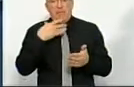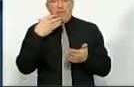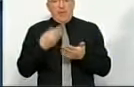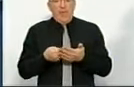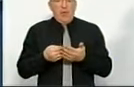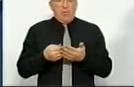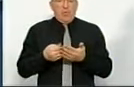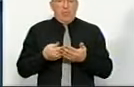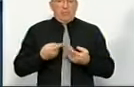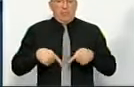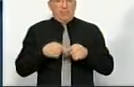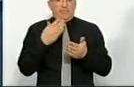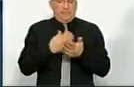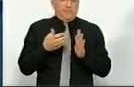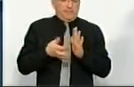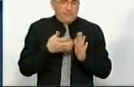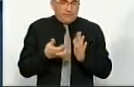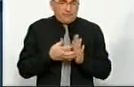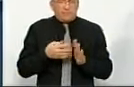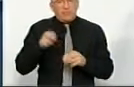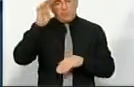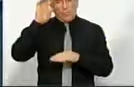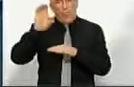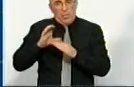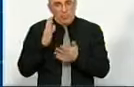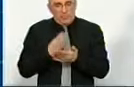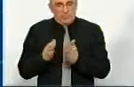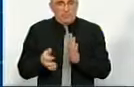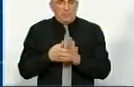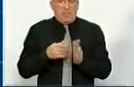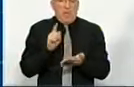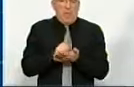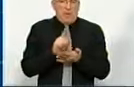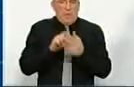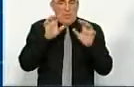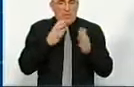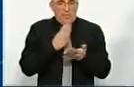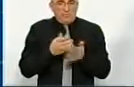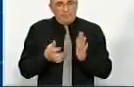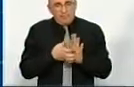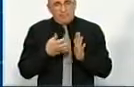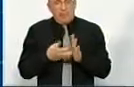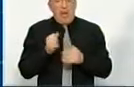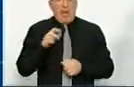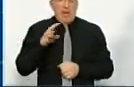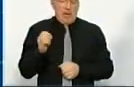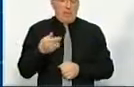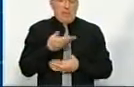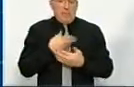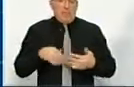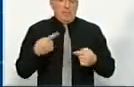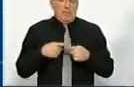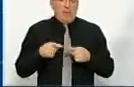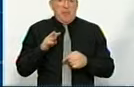секторі. Оце є прогалина. Є прогалина в бюджетному кодексі, насправді. В податковому кодексі є прогалини. Але знов, ми сьогодні